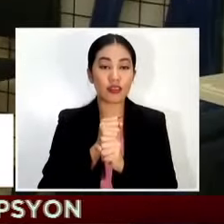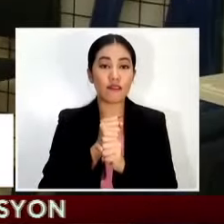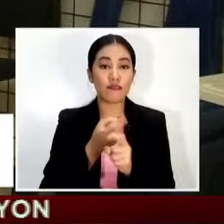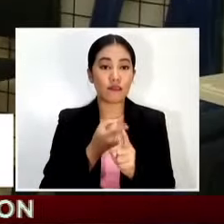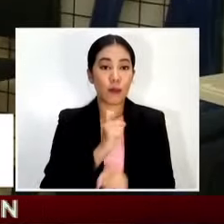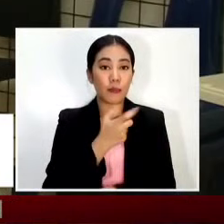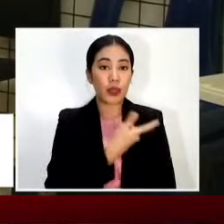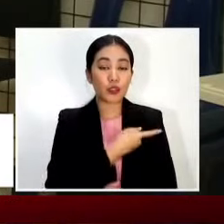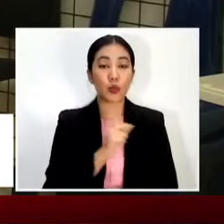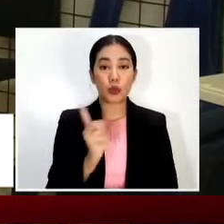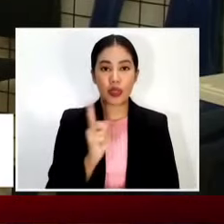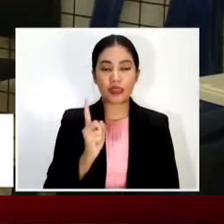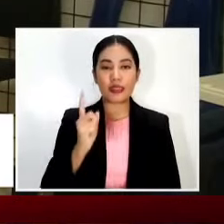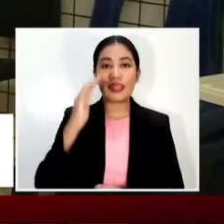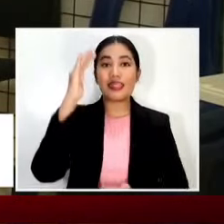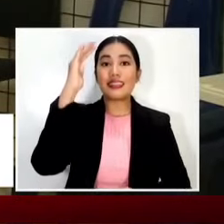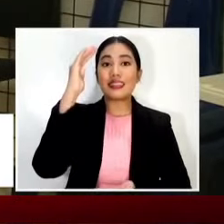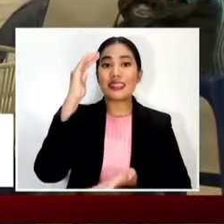reducing severe